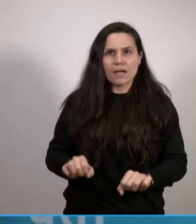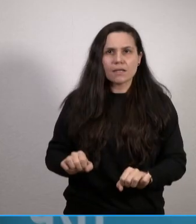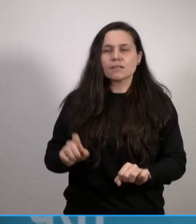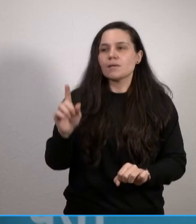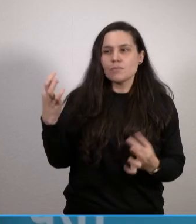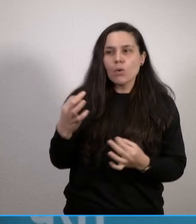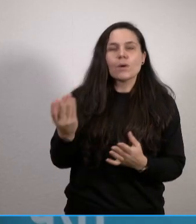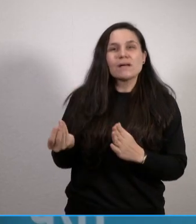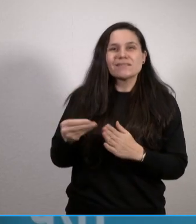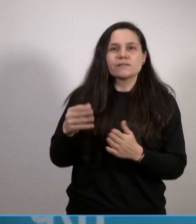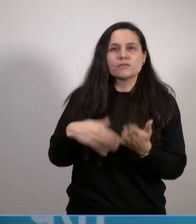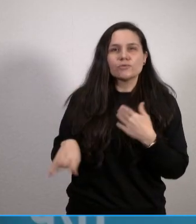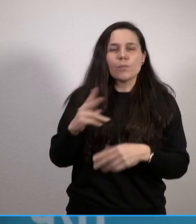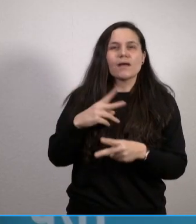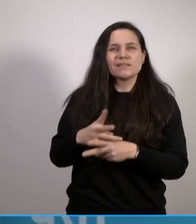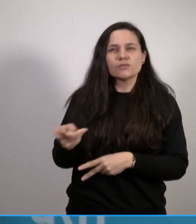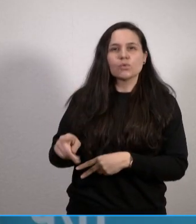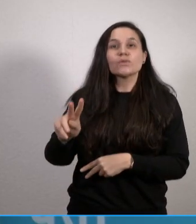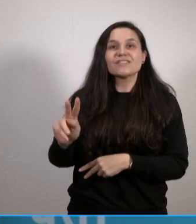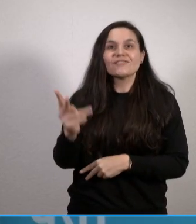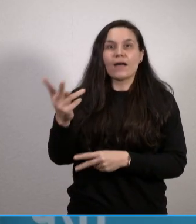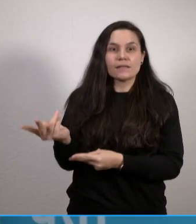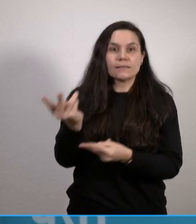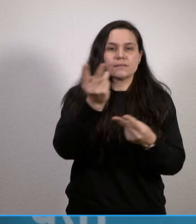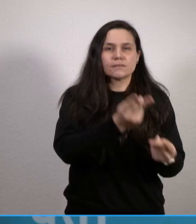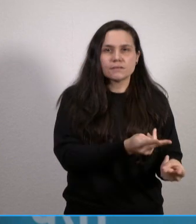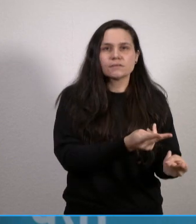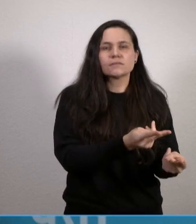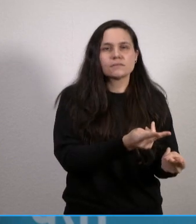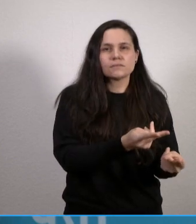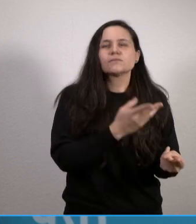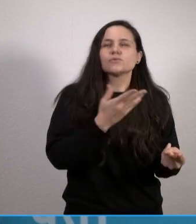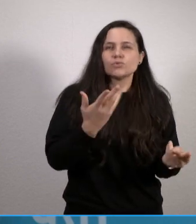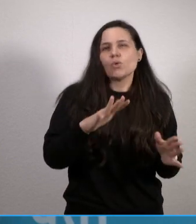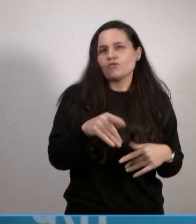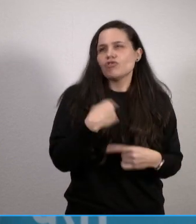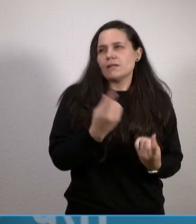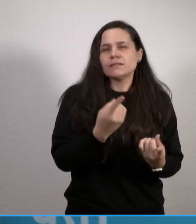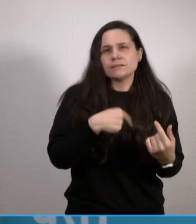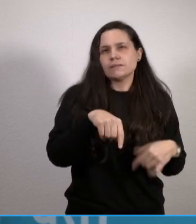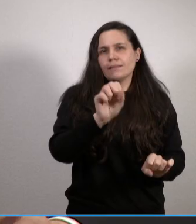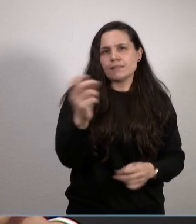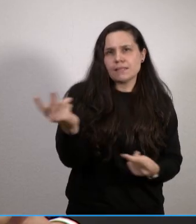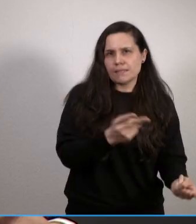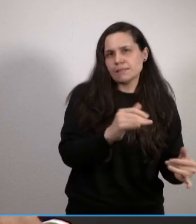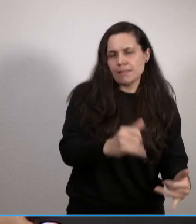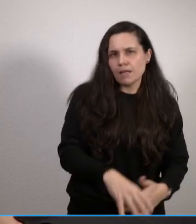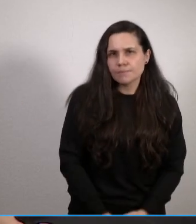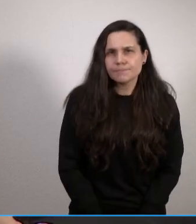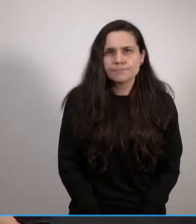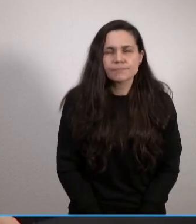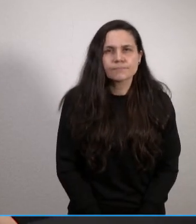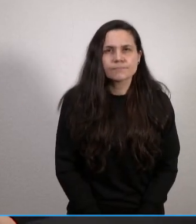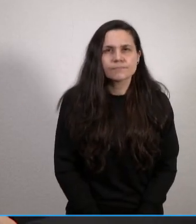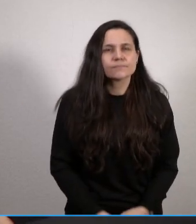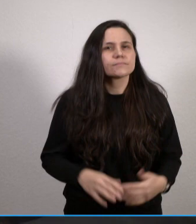müssen und diese Sekundärverlegung, das ist eigentlich das Krankengut, auf das wir uns einstellen. Nach welcher Systematik erfolgt die